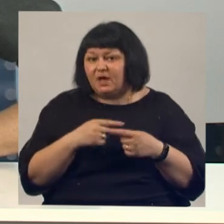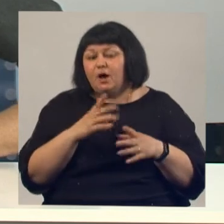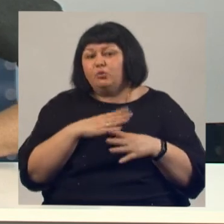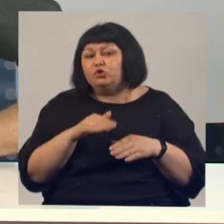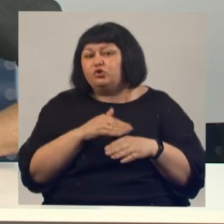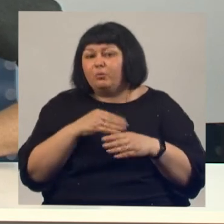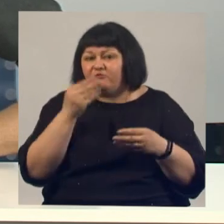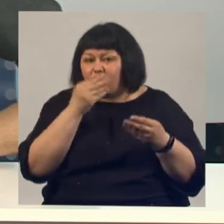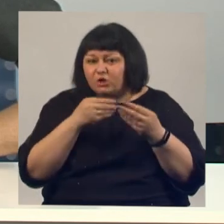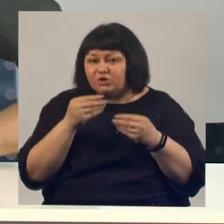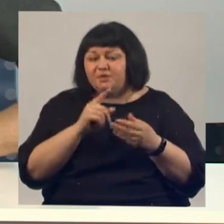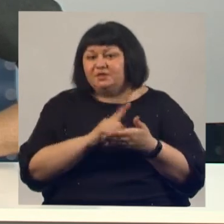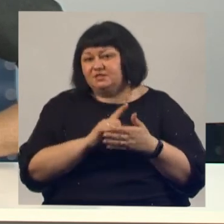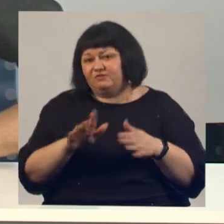зависимости от места, времени и повода.